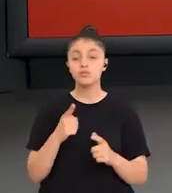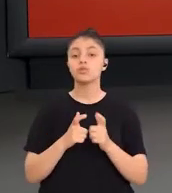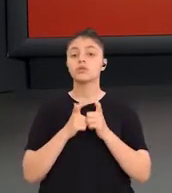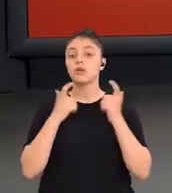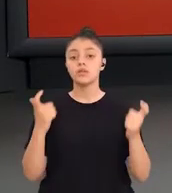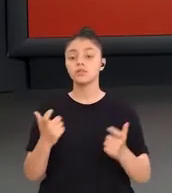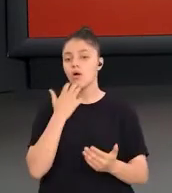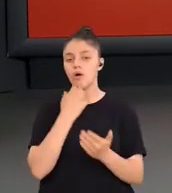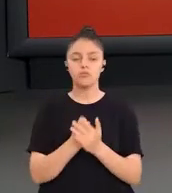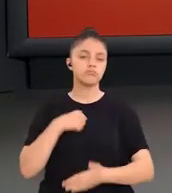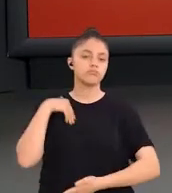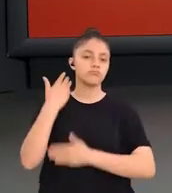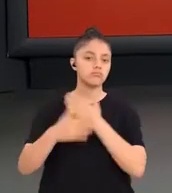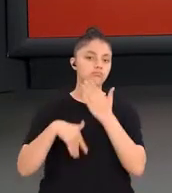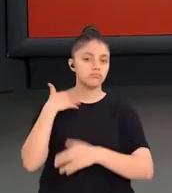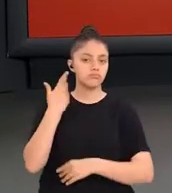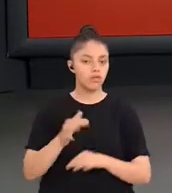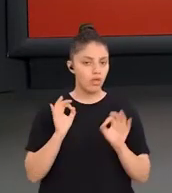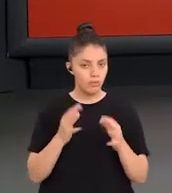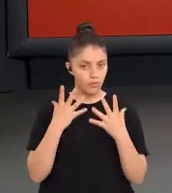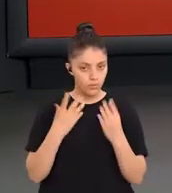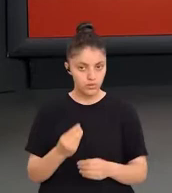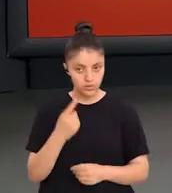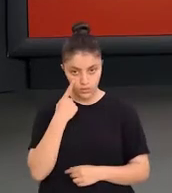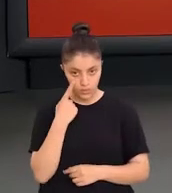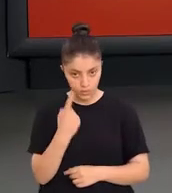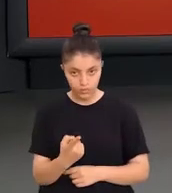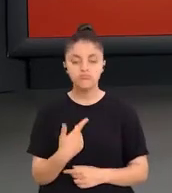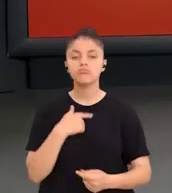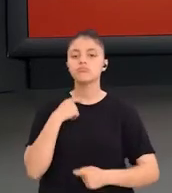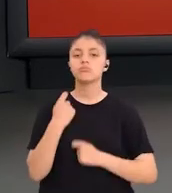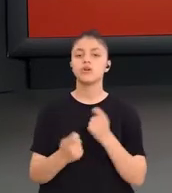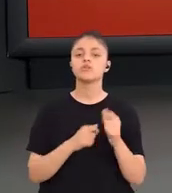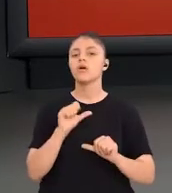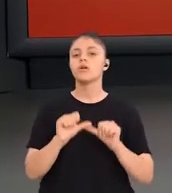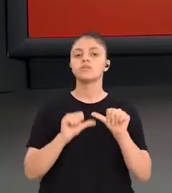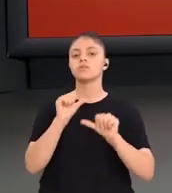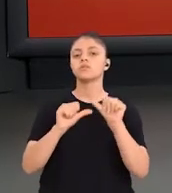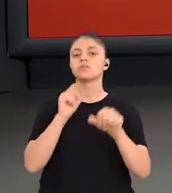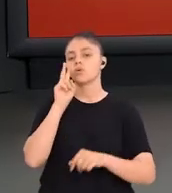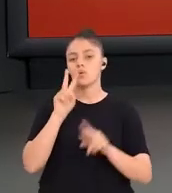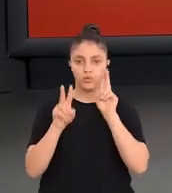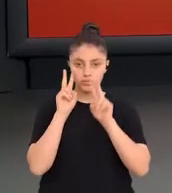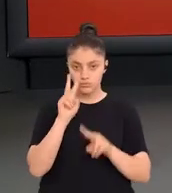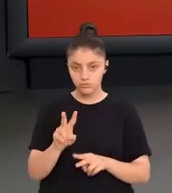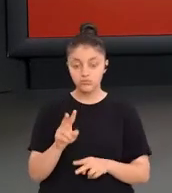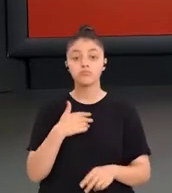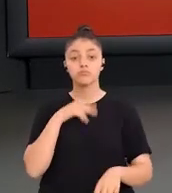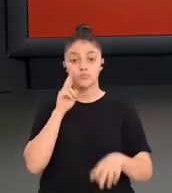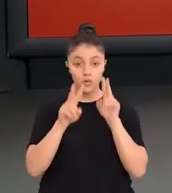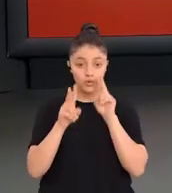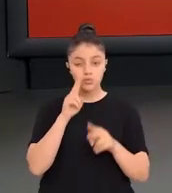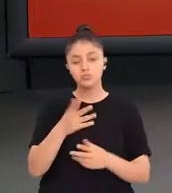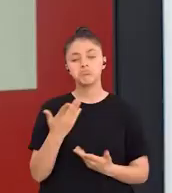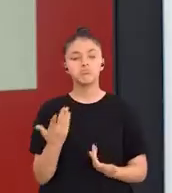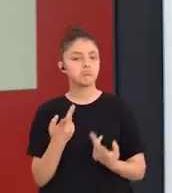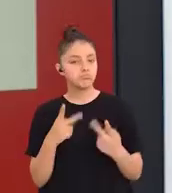ve bu gelişmeyi sürekli hale gelirttirmek için uygulama aşamasına karşılaşılan ve